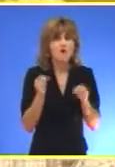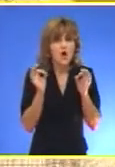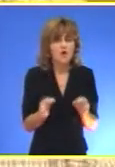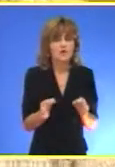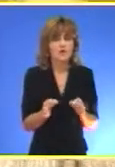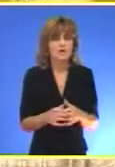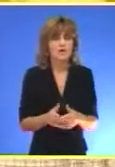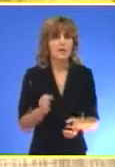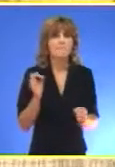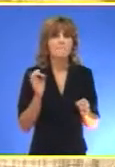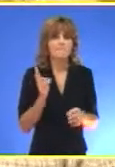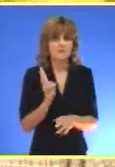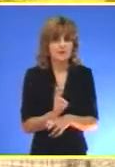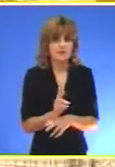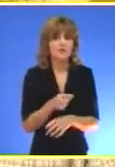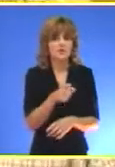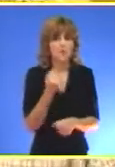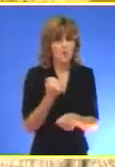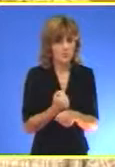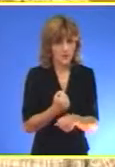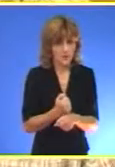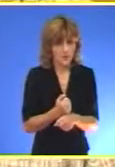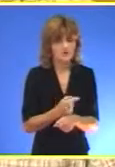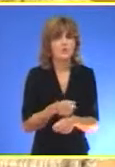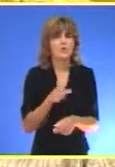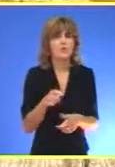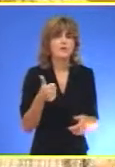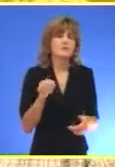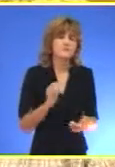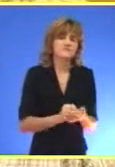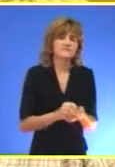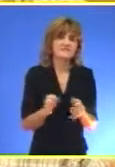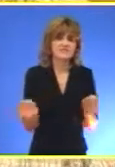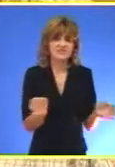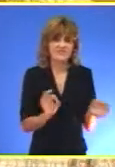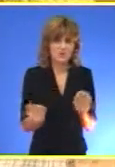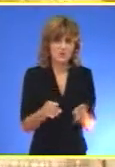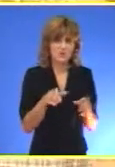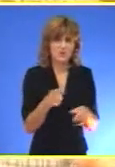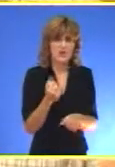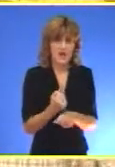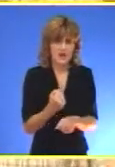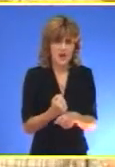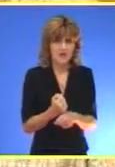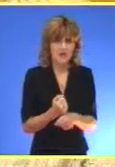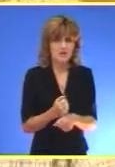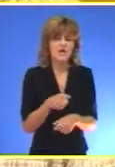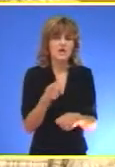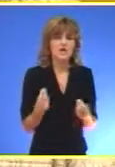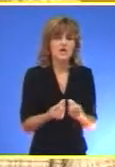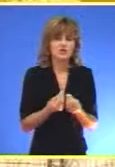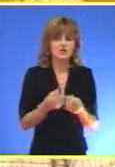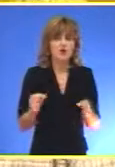Bitno je da vi svake puta nešto uradite, da ste unijednu svježinu u taj radi, da ste nešto i